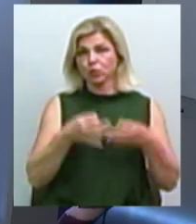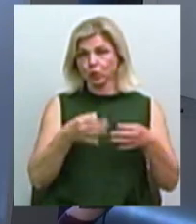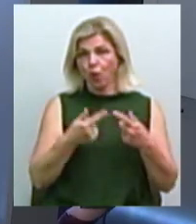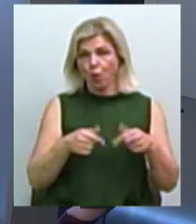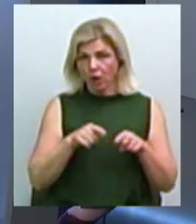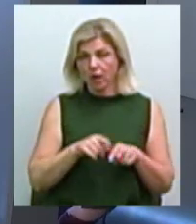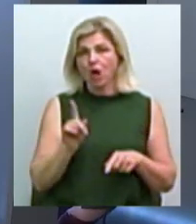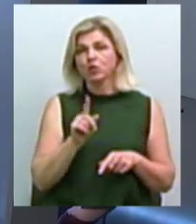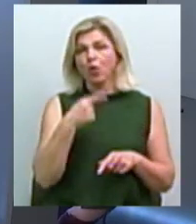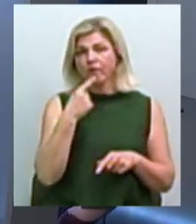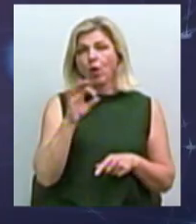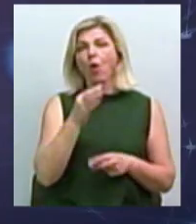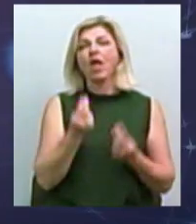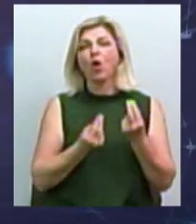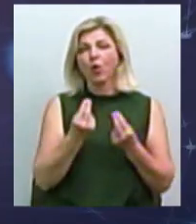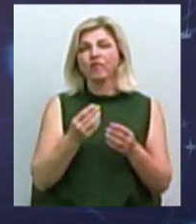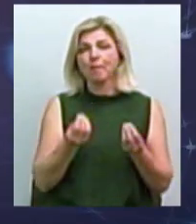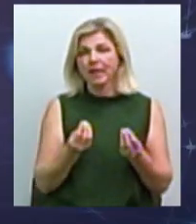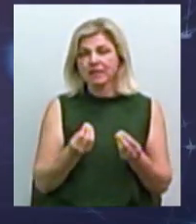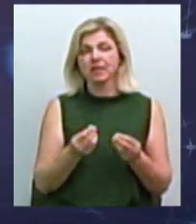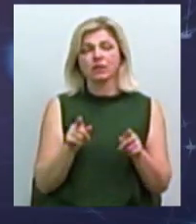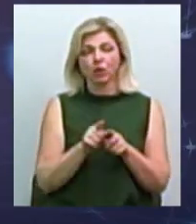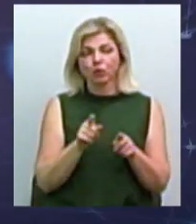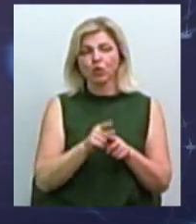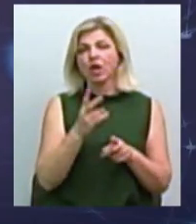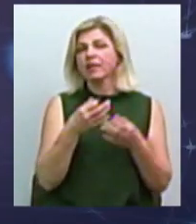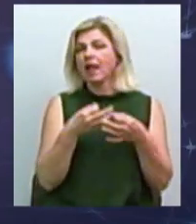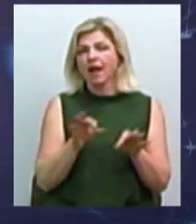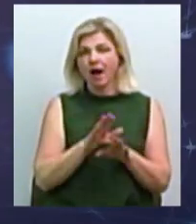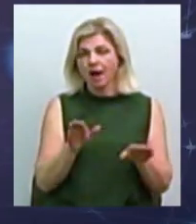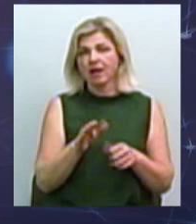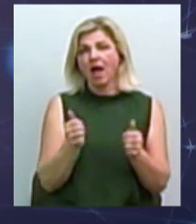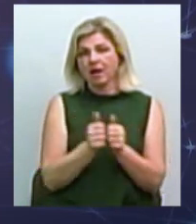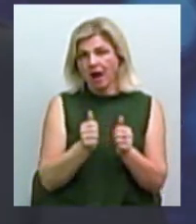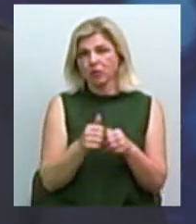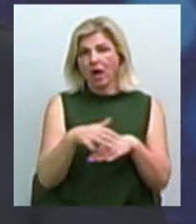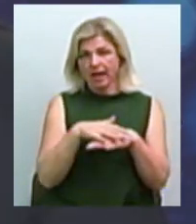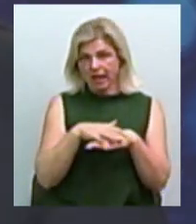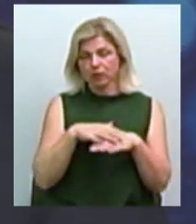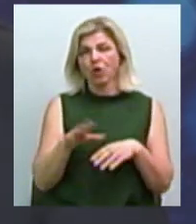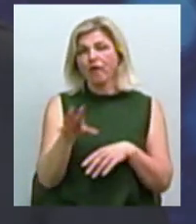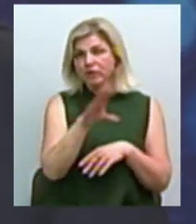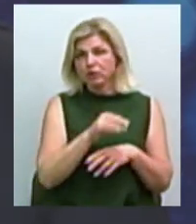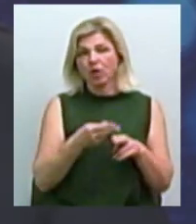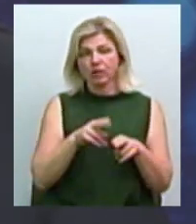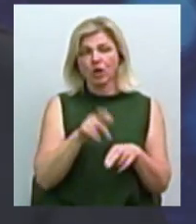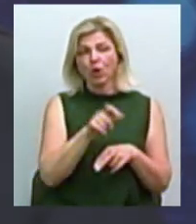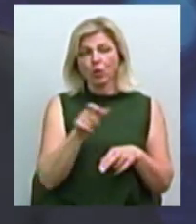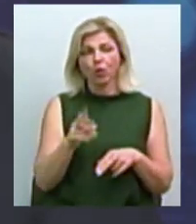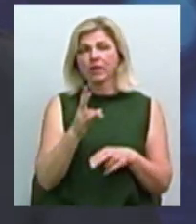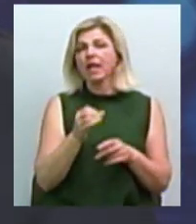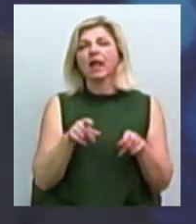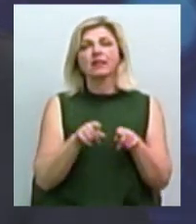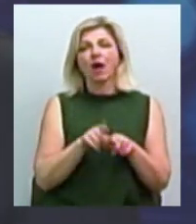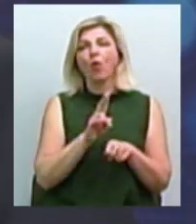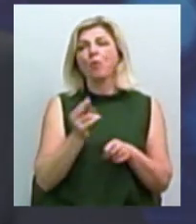ми говоримо про ігровий бізнес, те, що ми говоримо про нелегальну торгівлю, яка йде навколо ринків, це все, воно під кимось іде. Люди просто так не здійснюють діяльність.